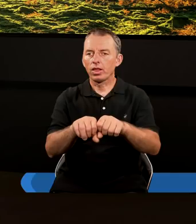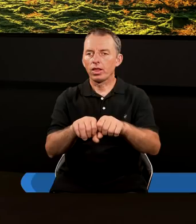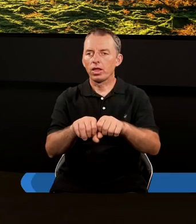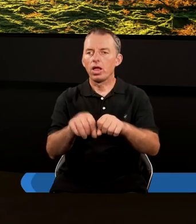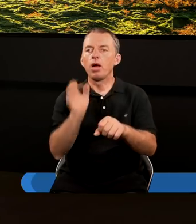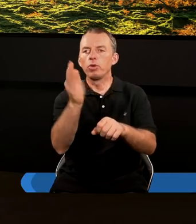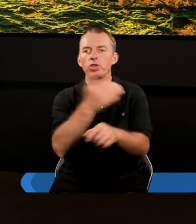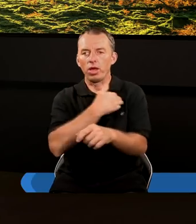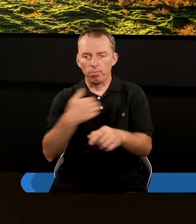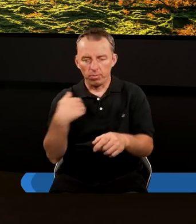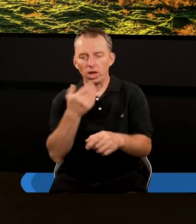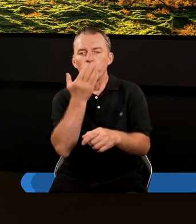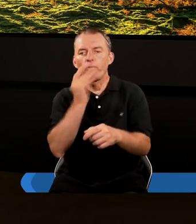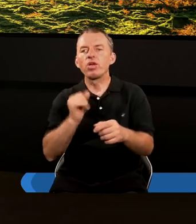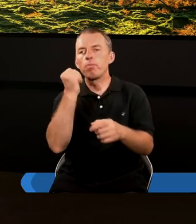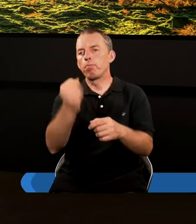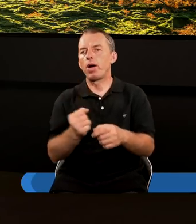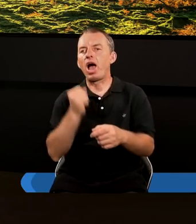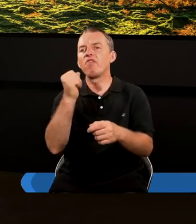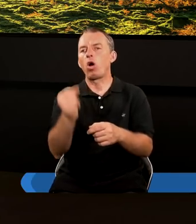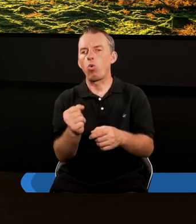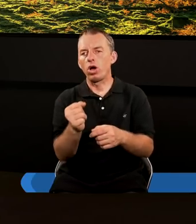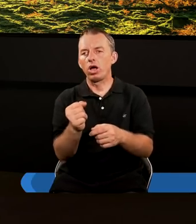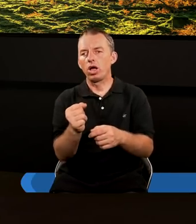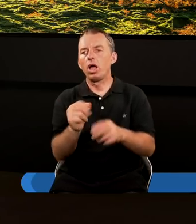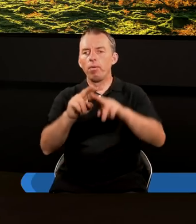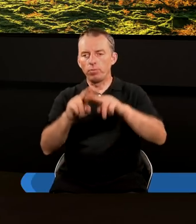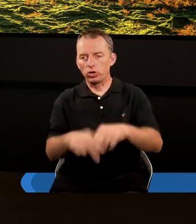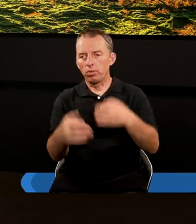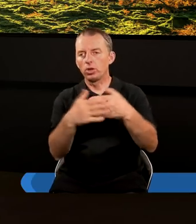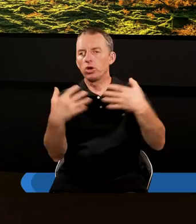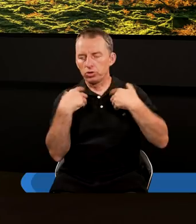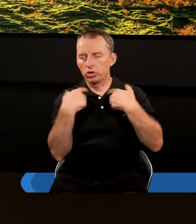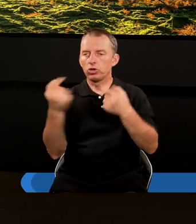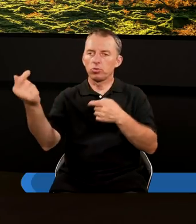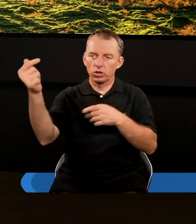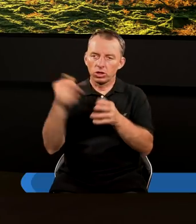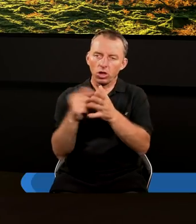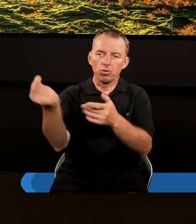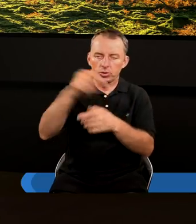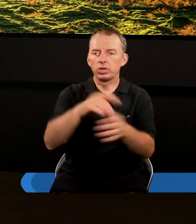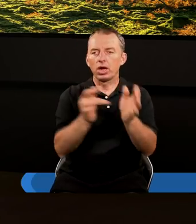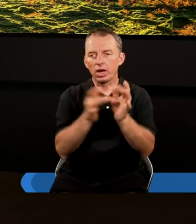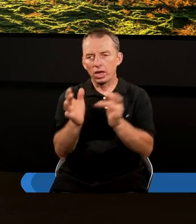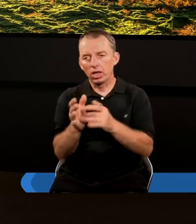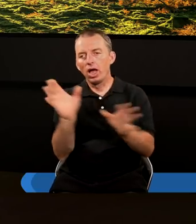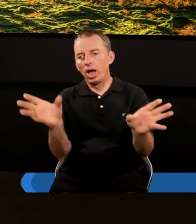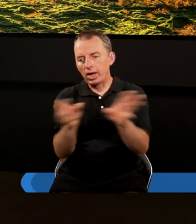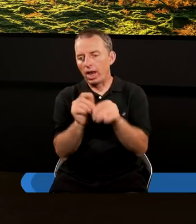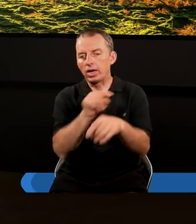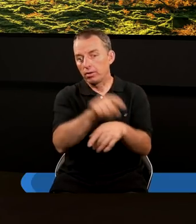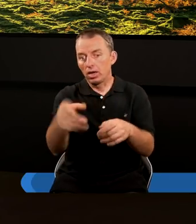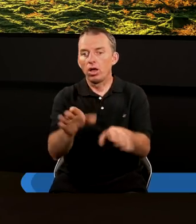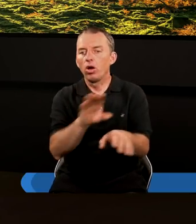A potem my, mówi Paweł, którzy pozostaniemy przy życiu do Jego przyjścia. Razem z nimi